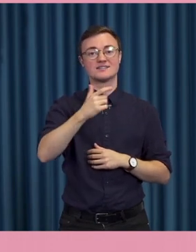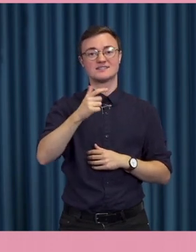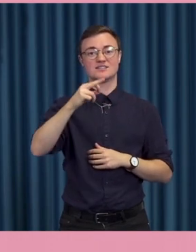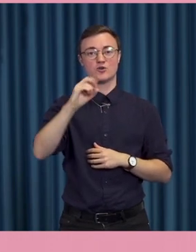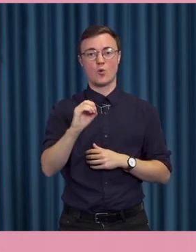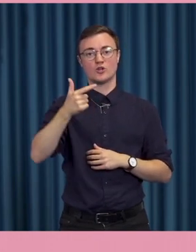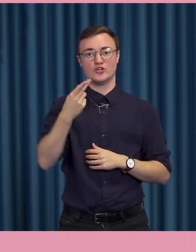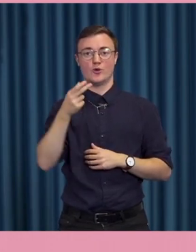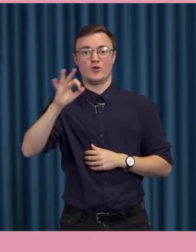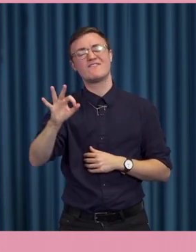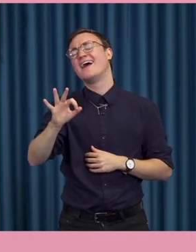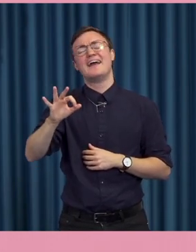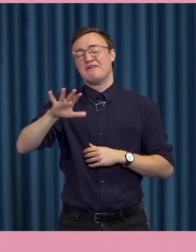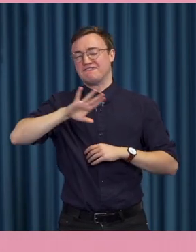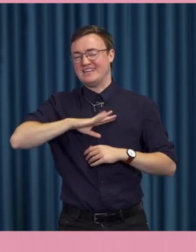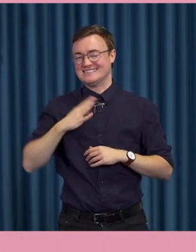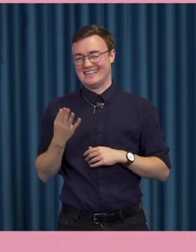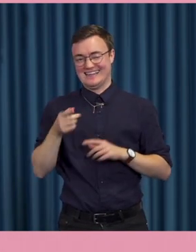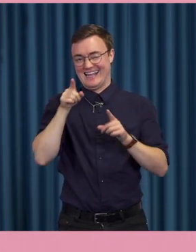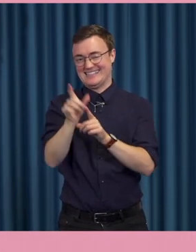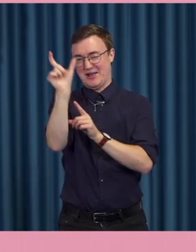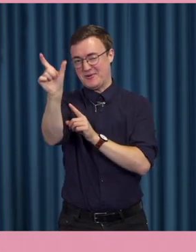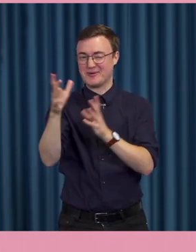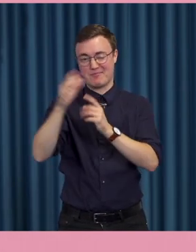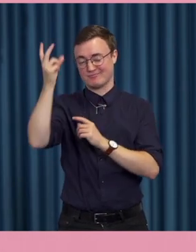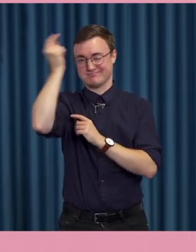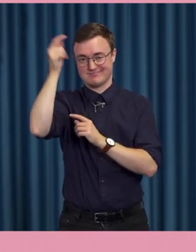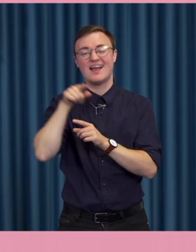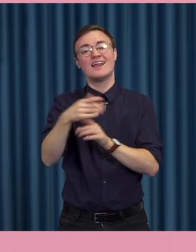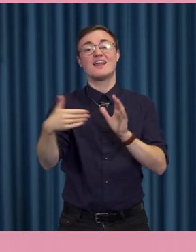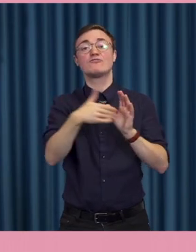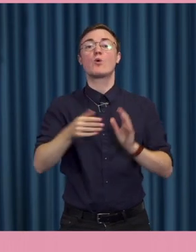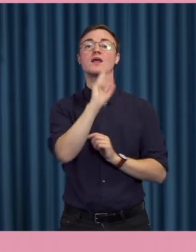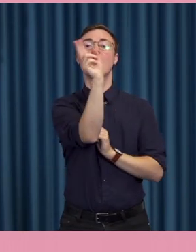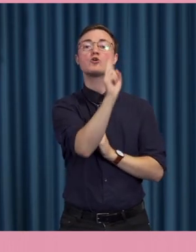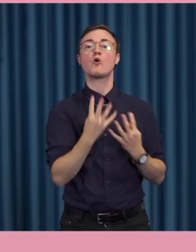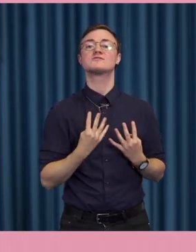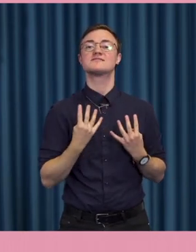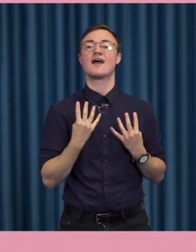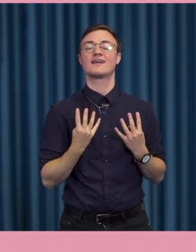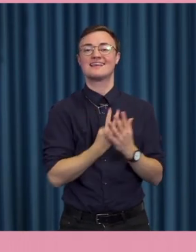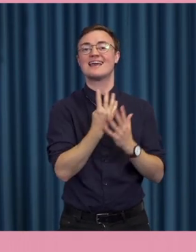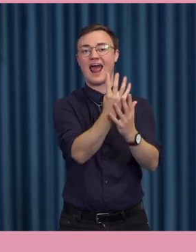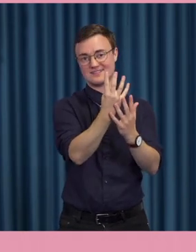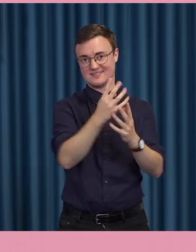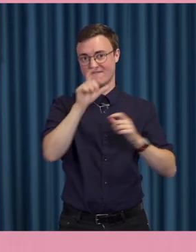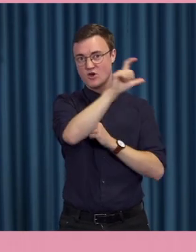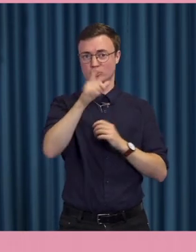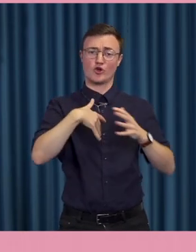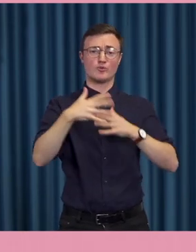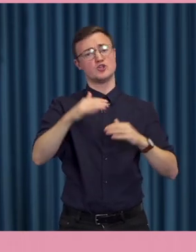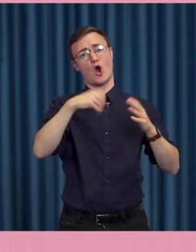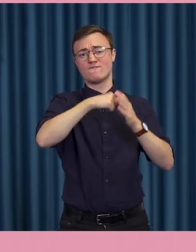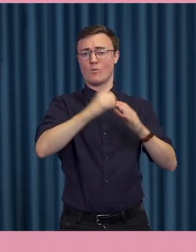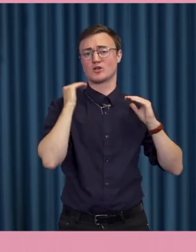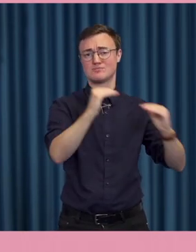inget som heter så, såklart. Begreppet kommer från konstgräsföretaget som gör fotbollsplaner och dörrmatter. Men det som man egentligen pratar om det är